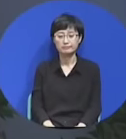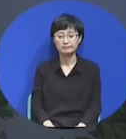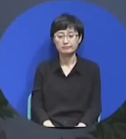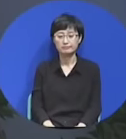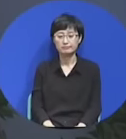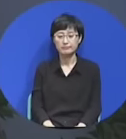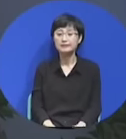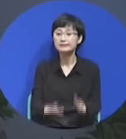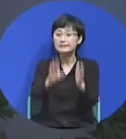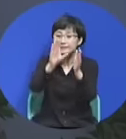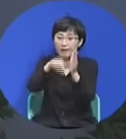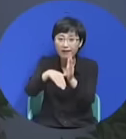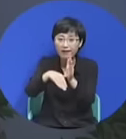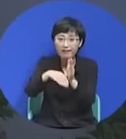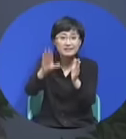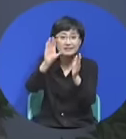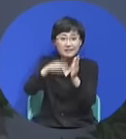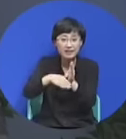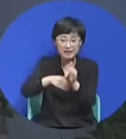이때였습니다.